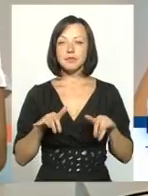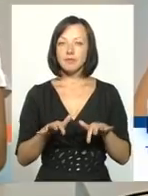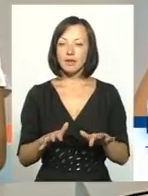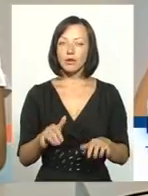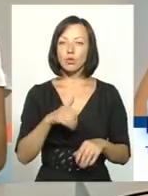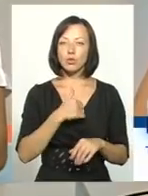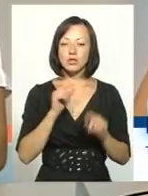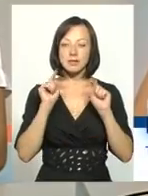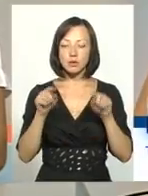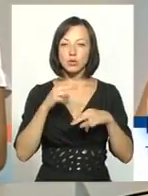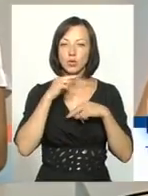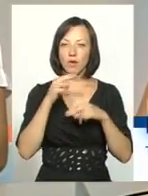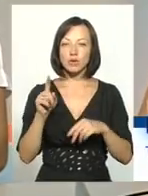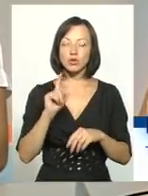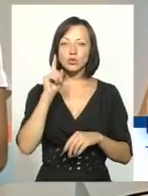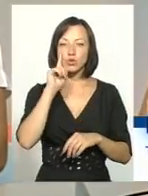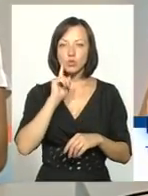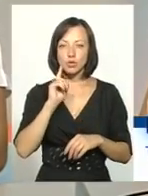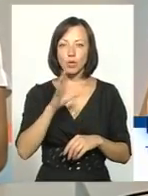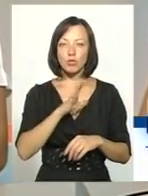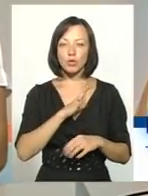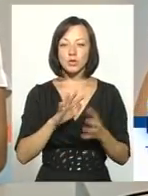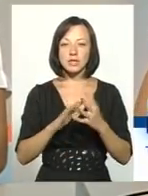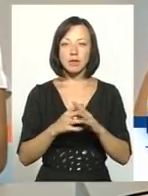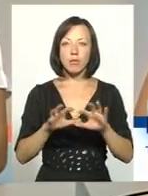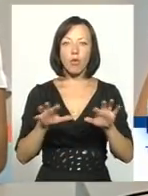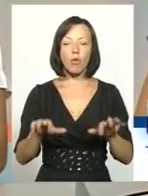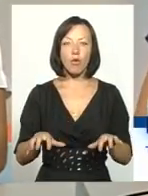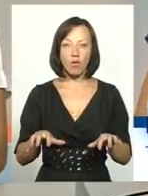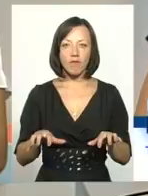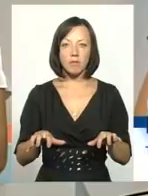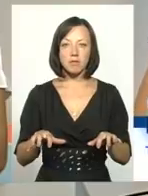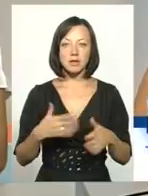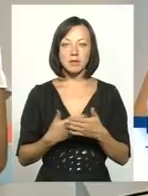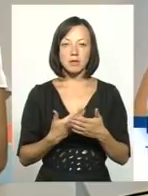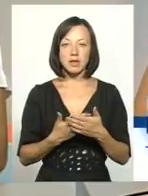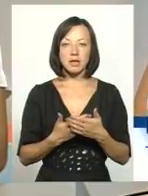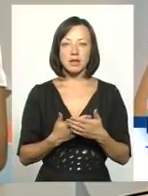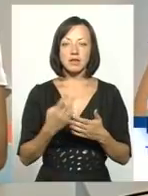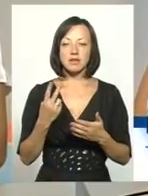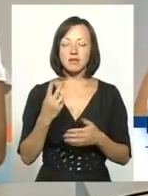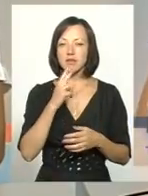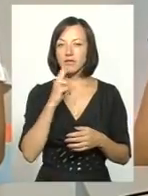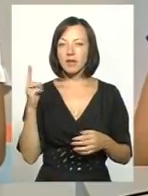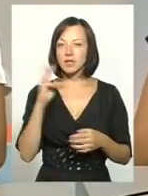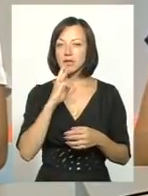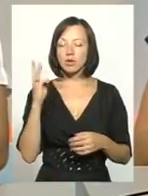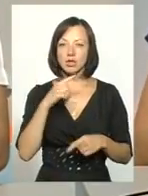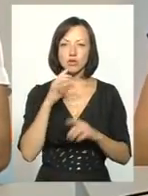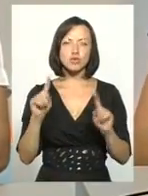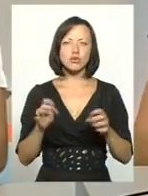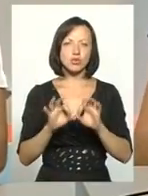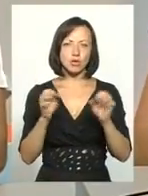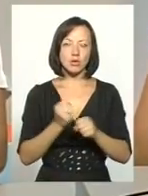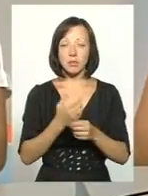яку хочу звернути увагу, що дуже зручно було сільським головам, наприклад, два-три роки назад казати, чому нічого не